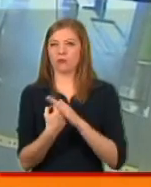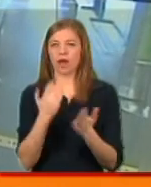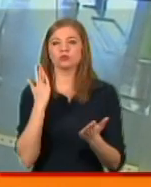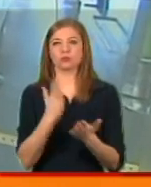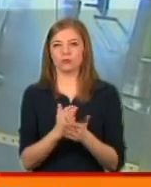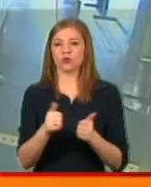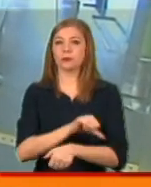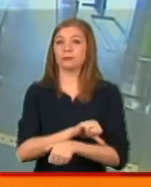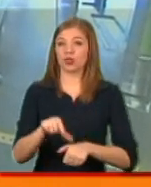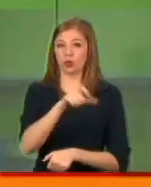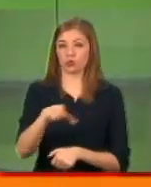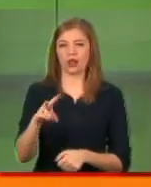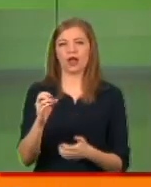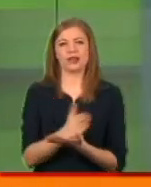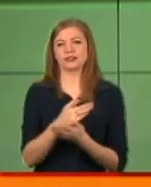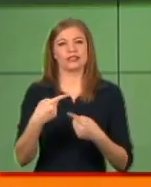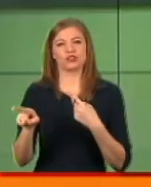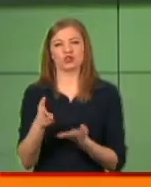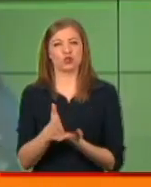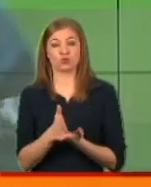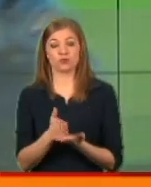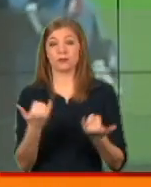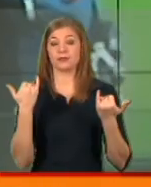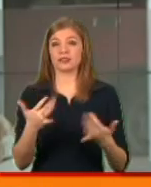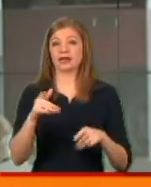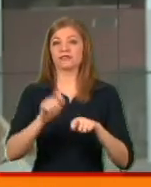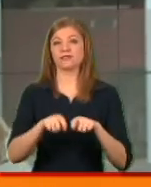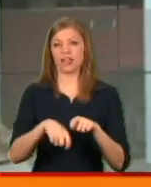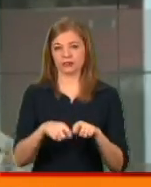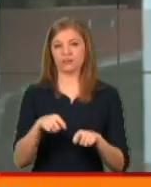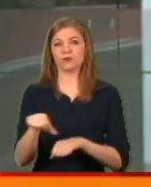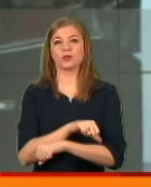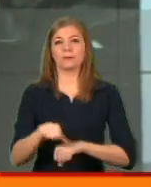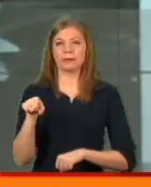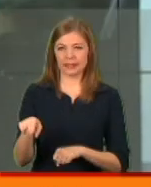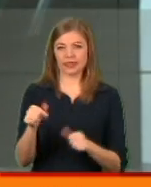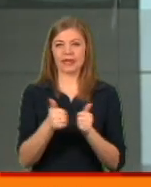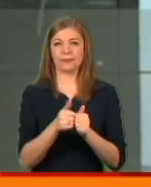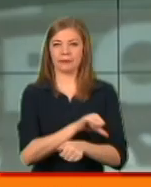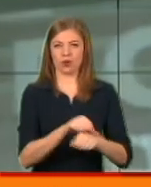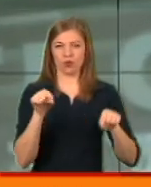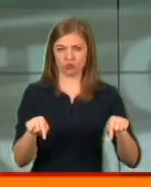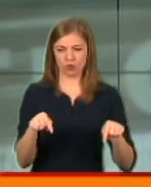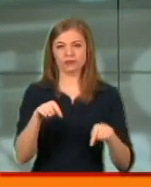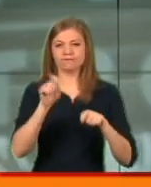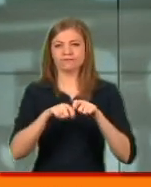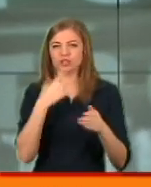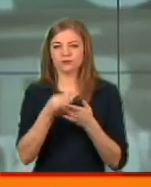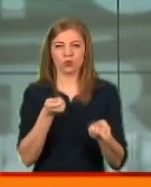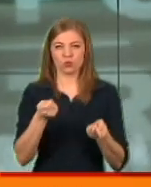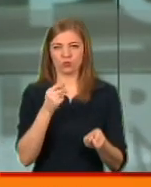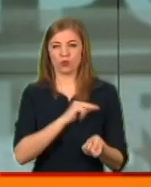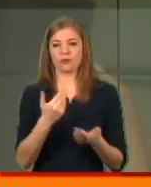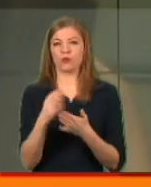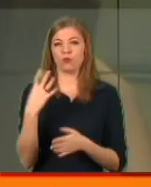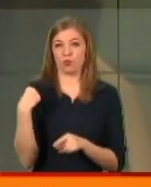прикордонники, втім, це вже інша служба. Нині в тестовому режимі митники і прикордонники координують свою роботу. Якщо говорити про